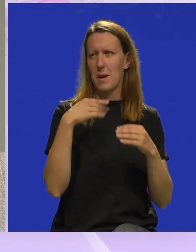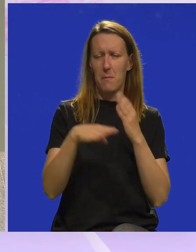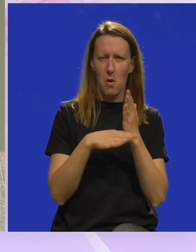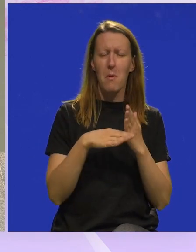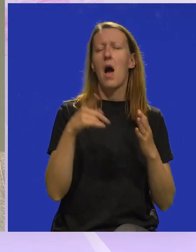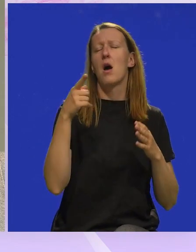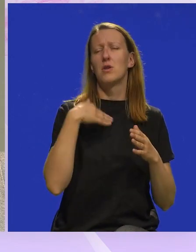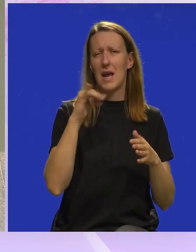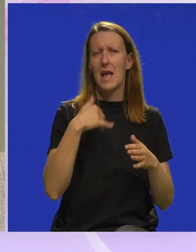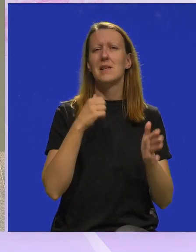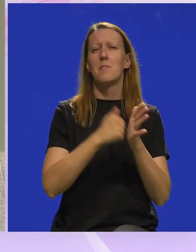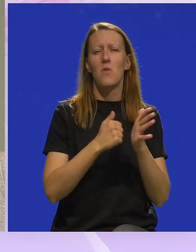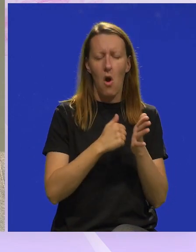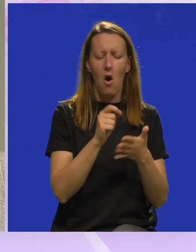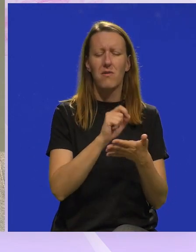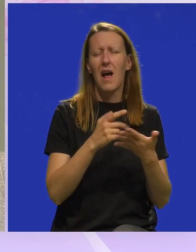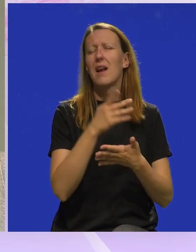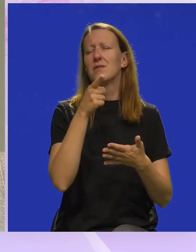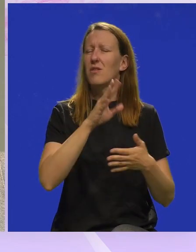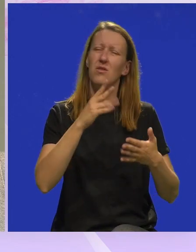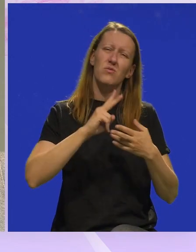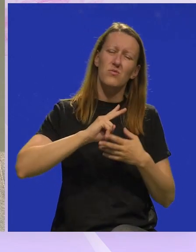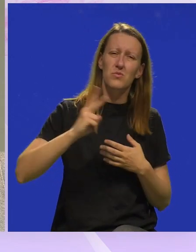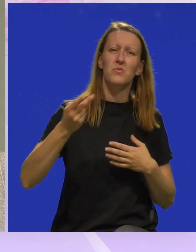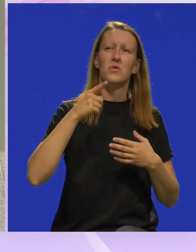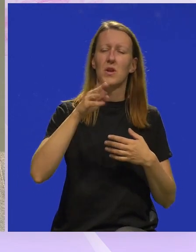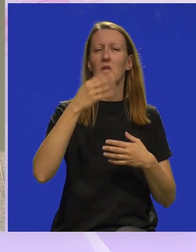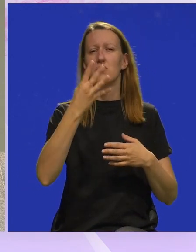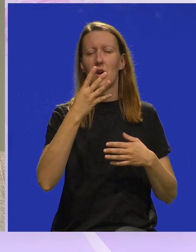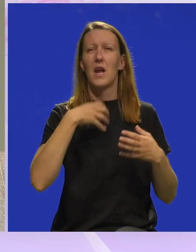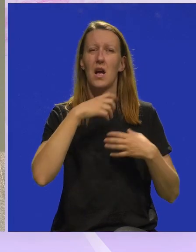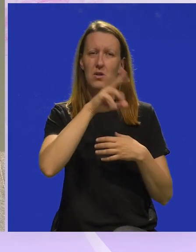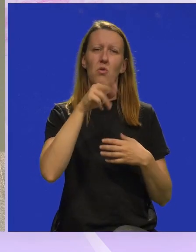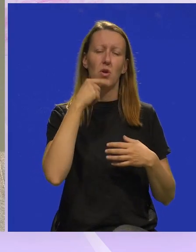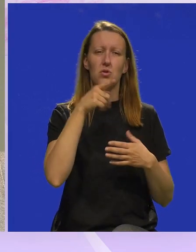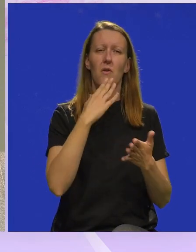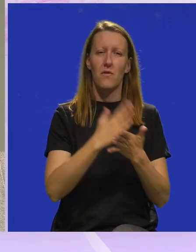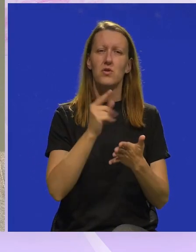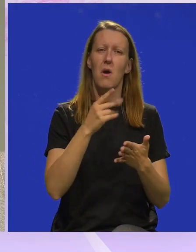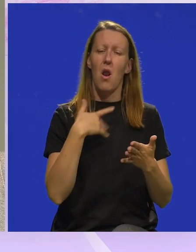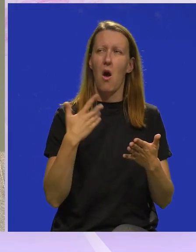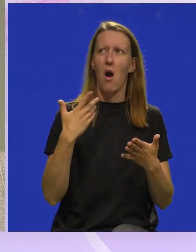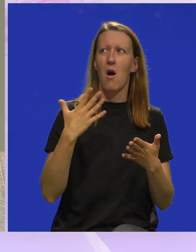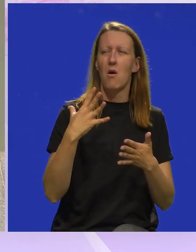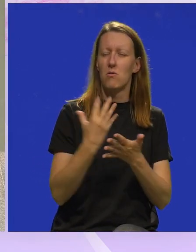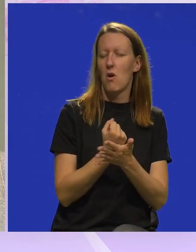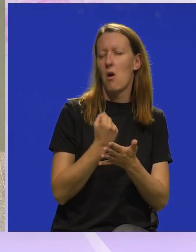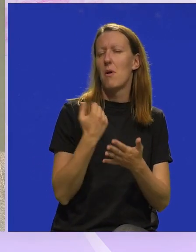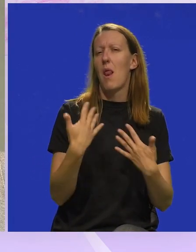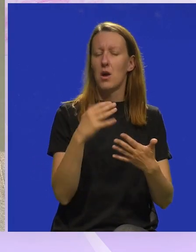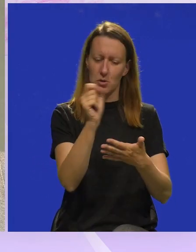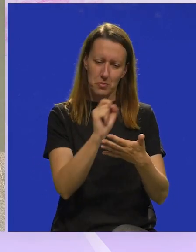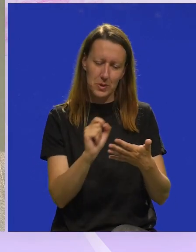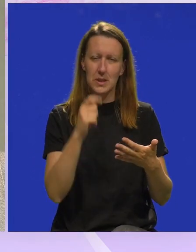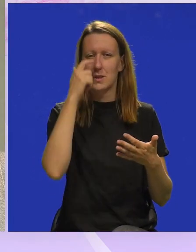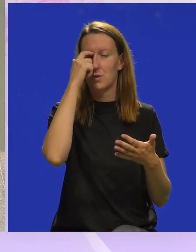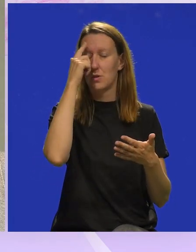ja jesam novinar, ali to je potpuno neki drugi žarn. Sad nakon četiri predstave mogu reći da mi je to već malo ušlo. U neki što puno lakše